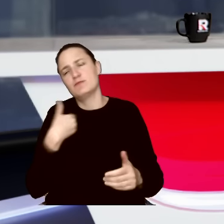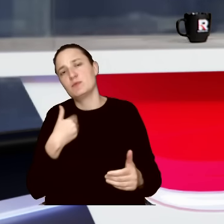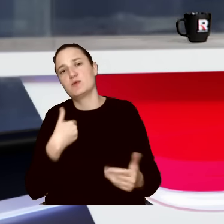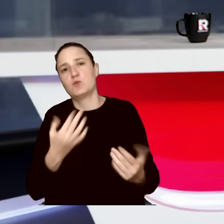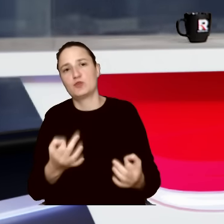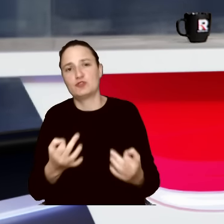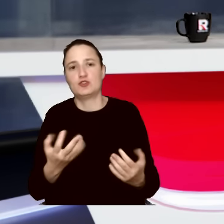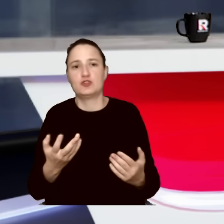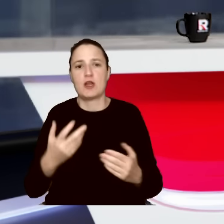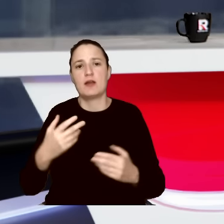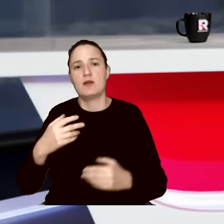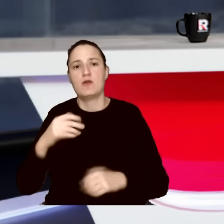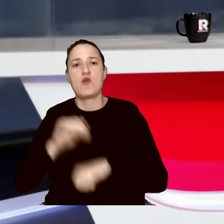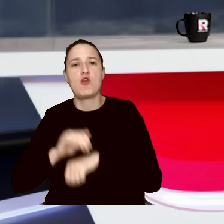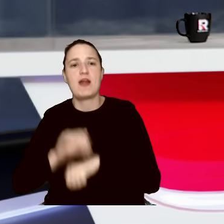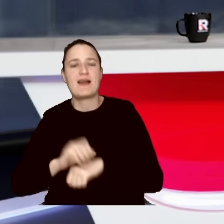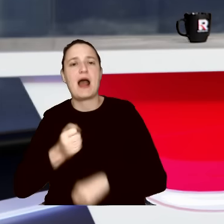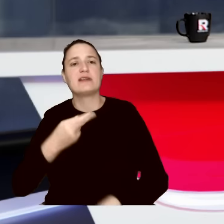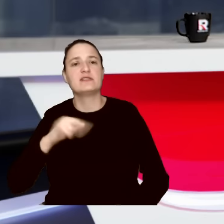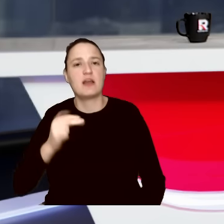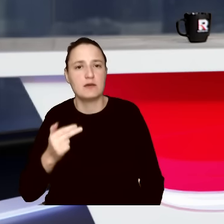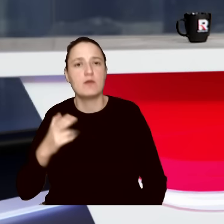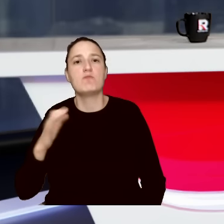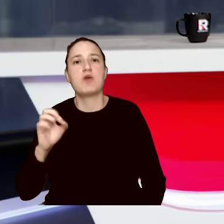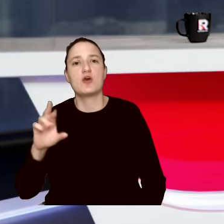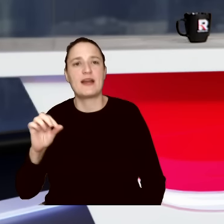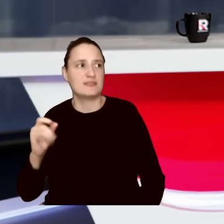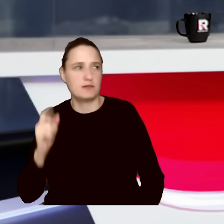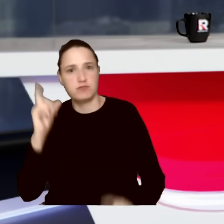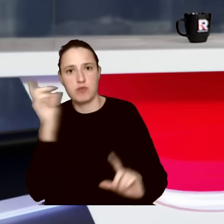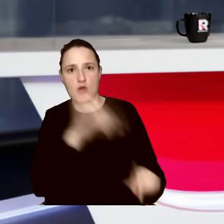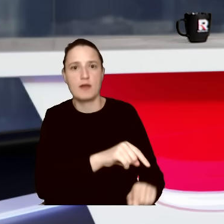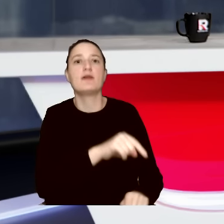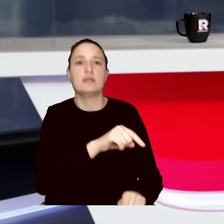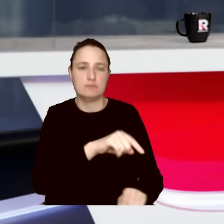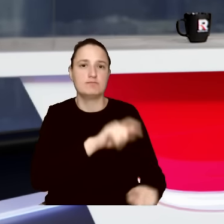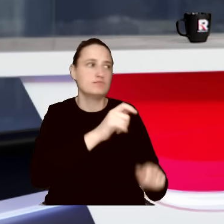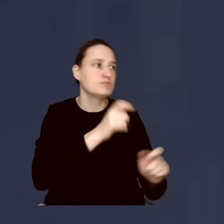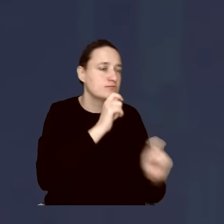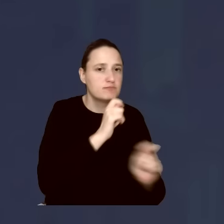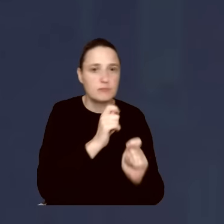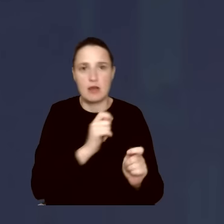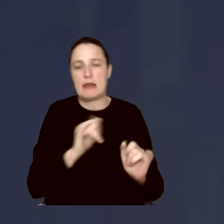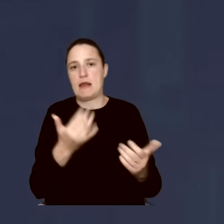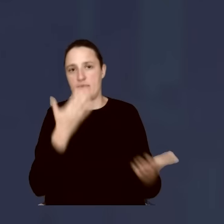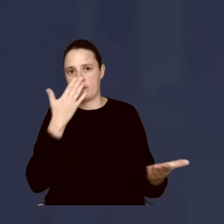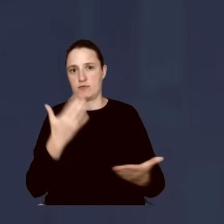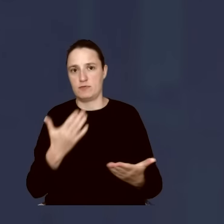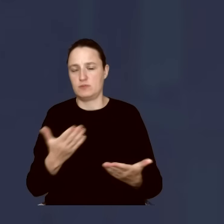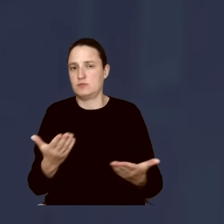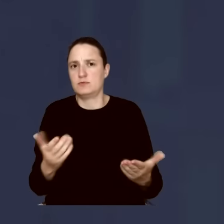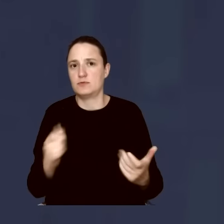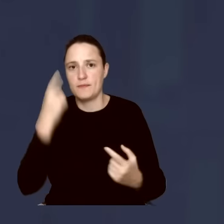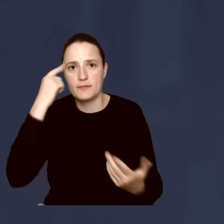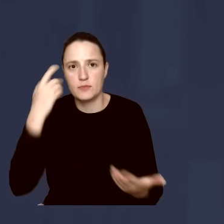Kolega Adrian Borecki jest tam, na tamtych terenach. I jak do tego w ogóle podejść? Pani redaktor, no ja jestem